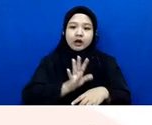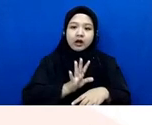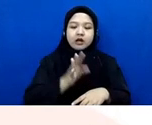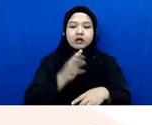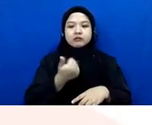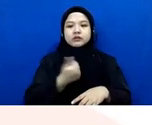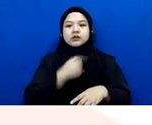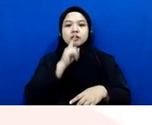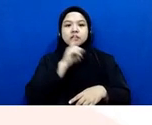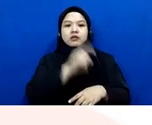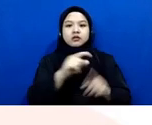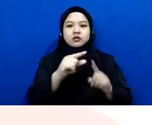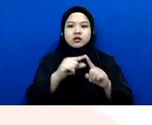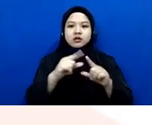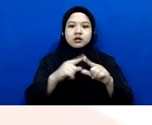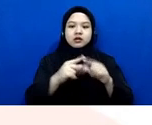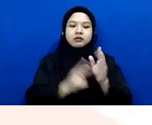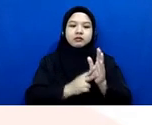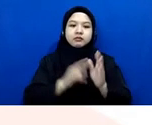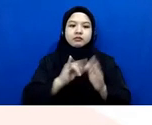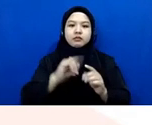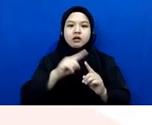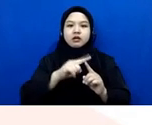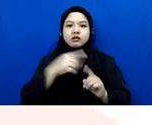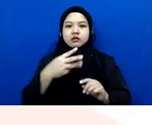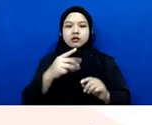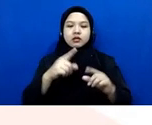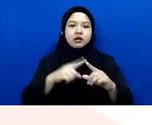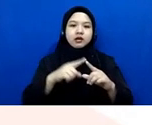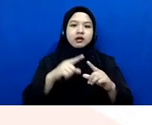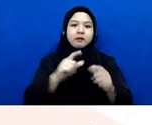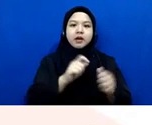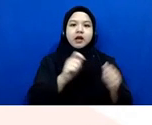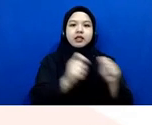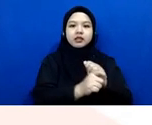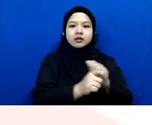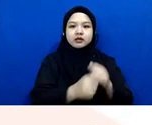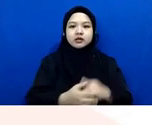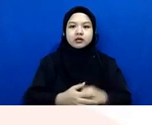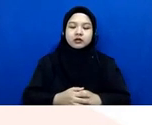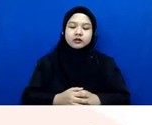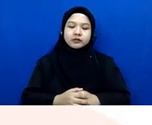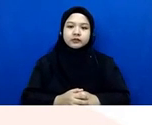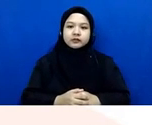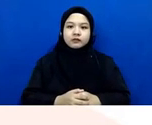ditanyakan kepada panitra pengganti nah yang